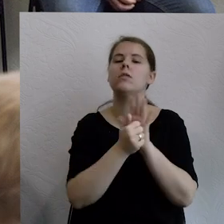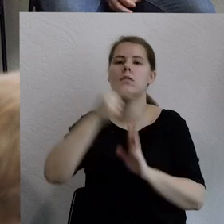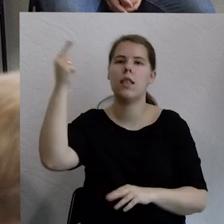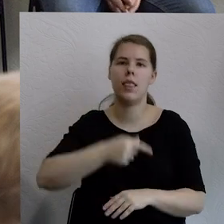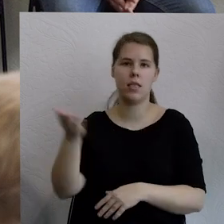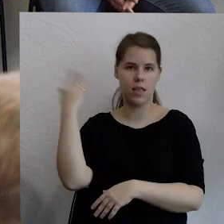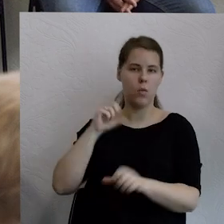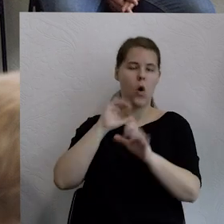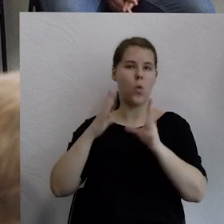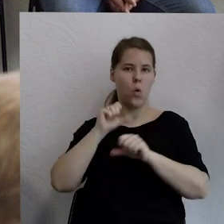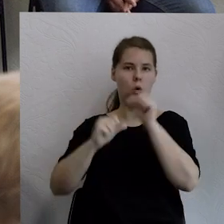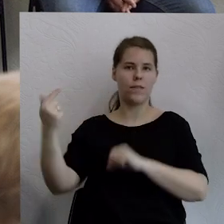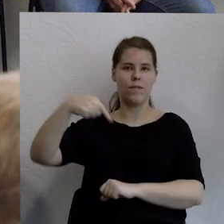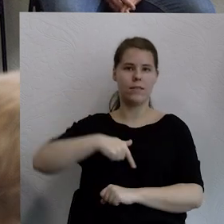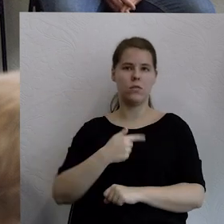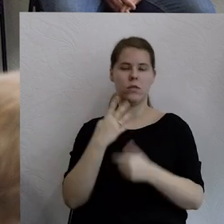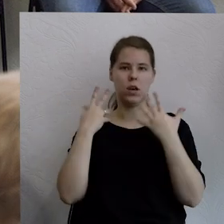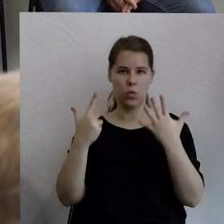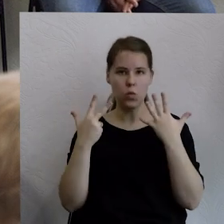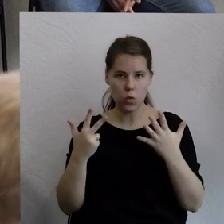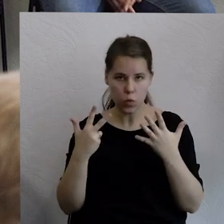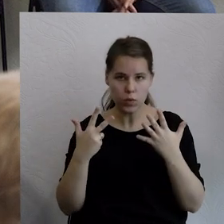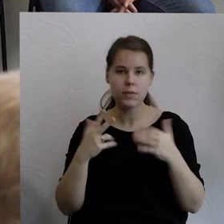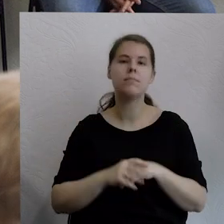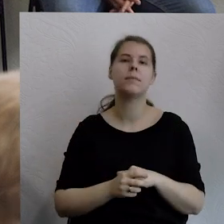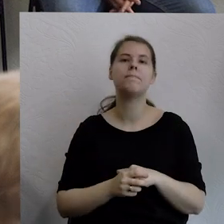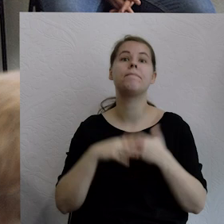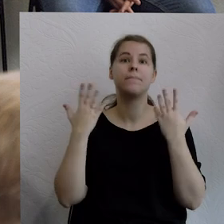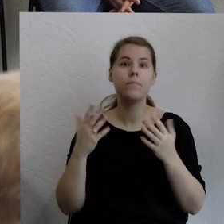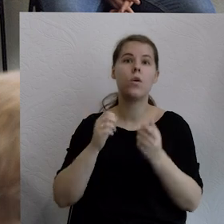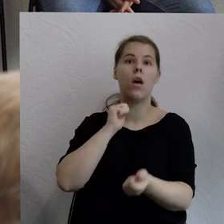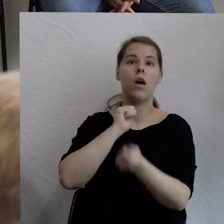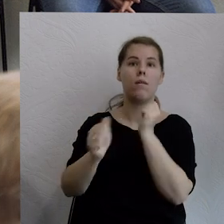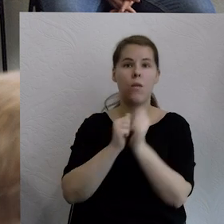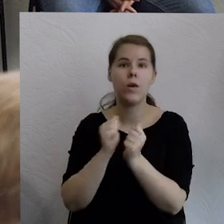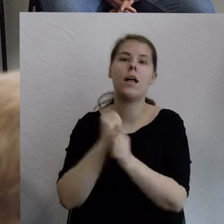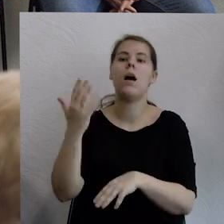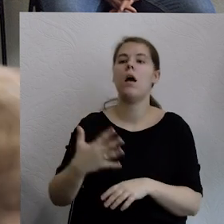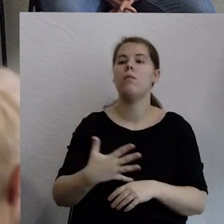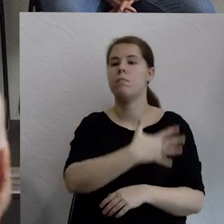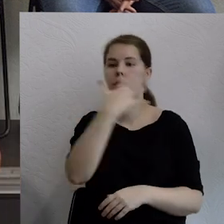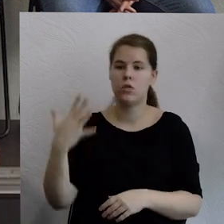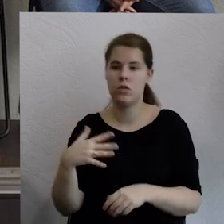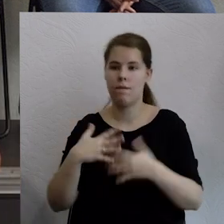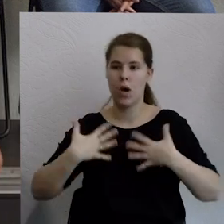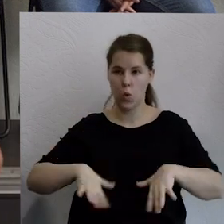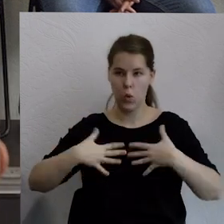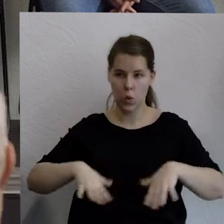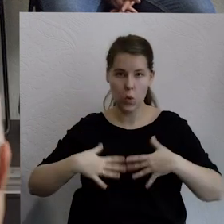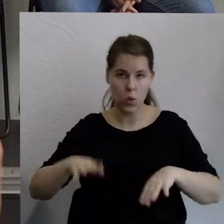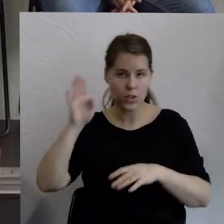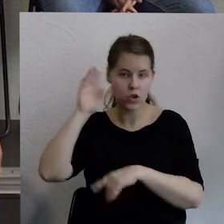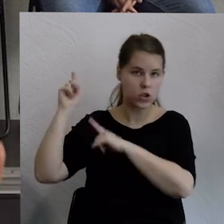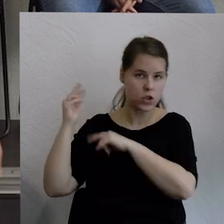rok to w naszym regionie wojna pięciodniowa tylko w Gruzji. A od tego czasu mamy teraz